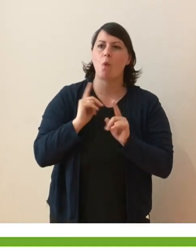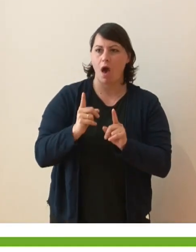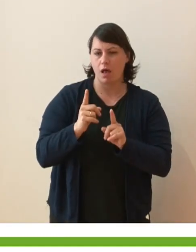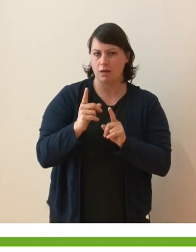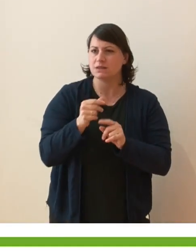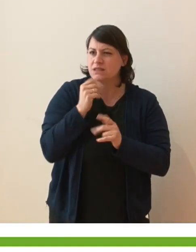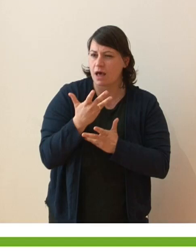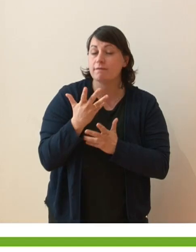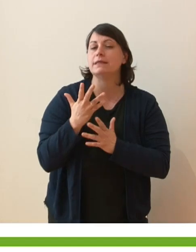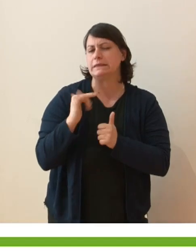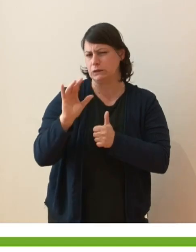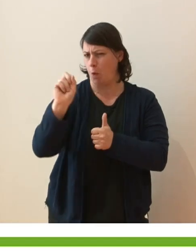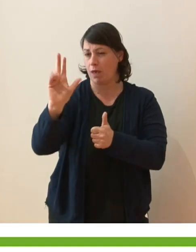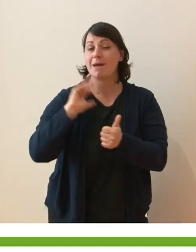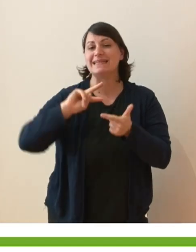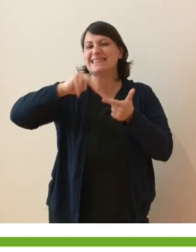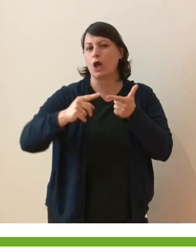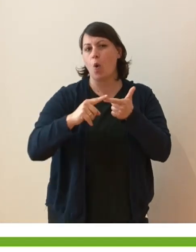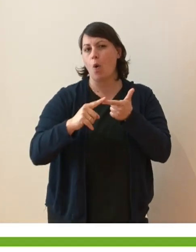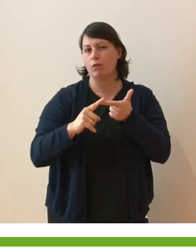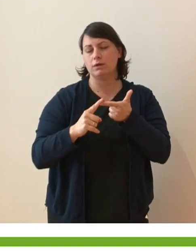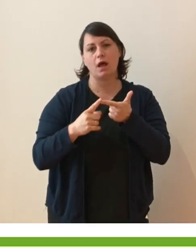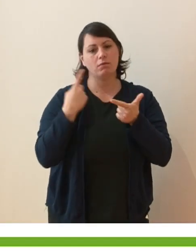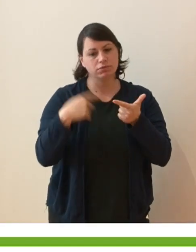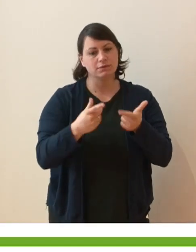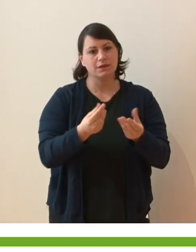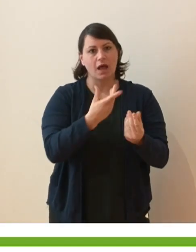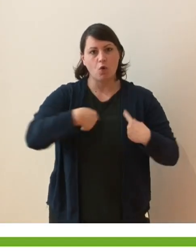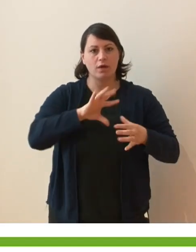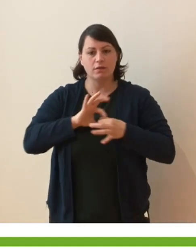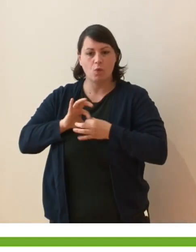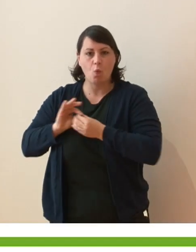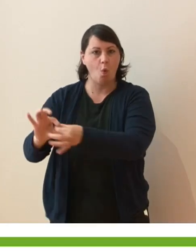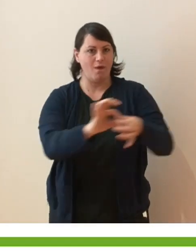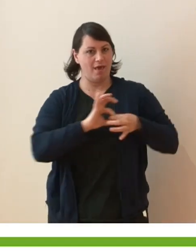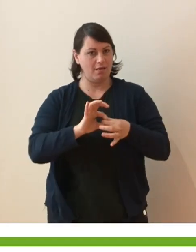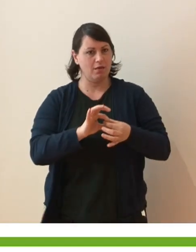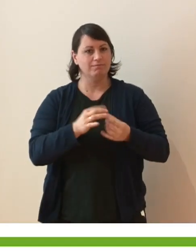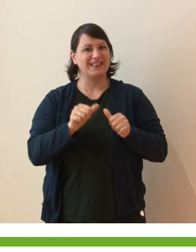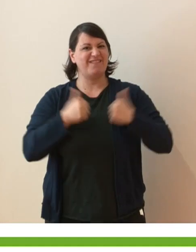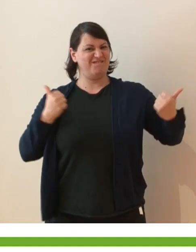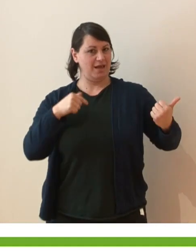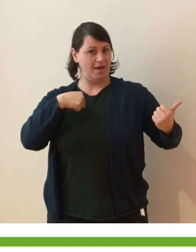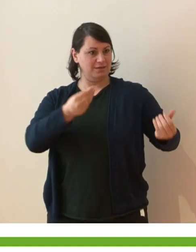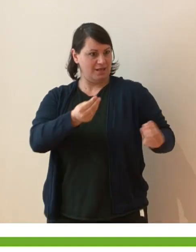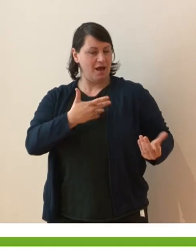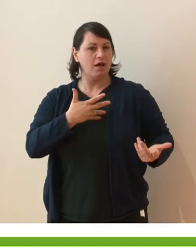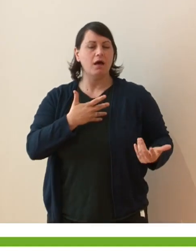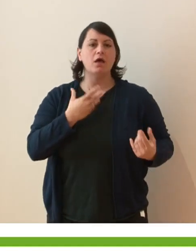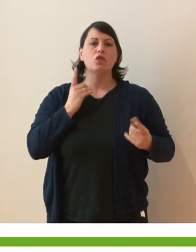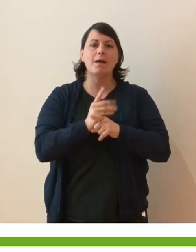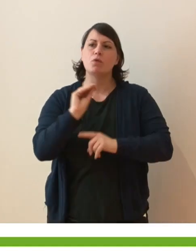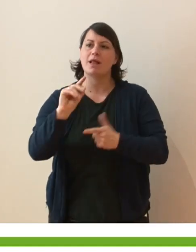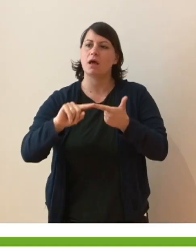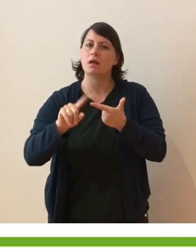Ma la seconda domanda, quella che ci unisce e quella che fa la differenza è questa. Tu che cosa hai da portare? Qual è